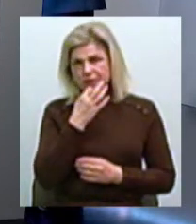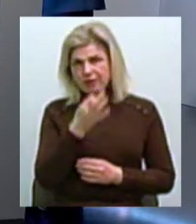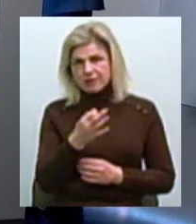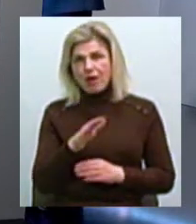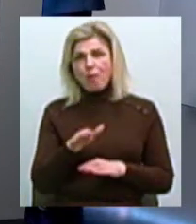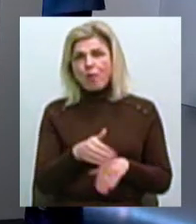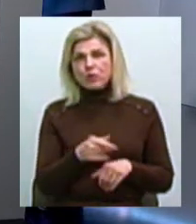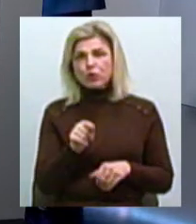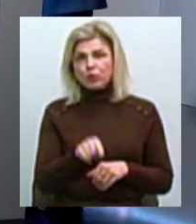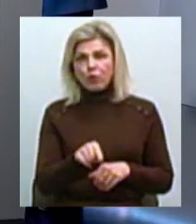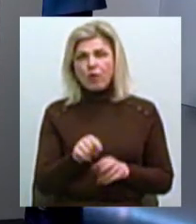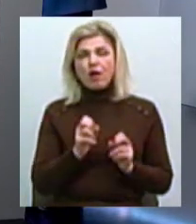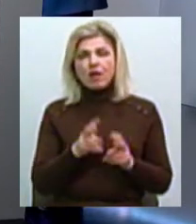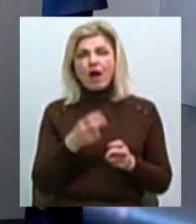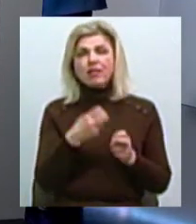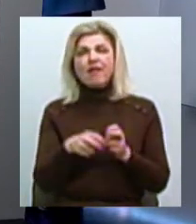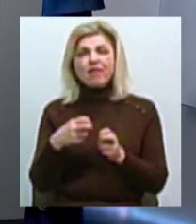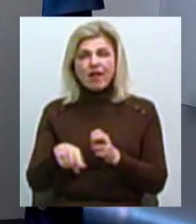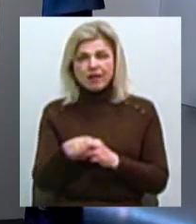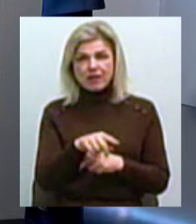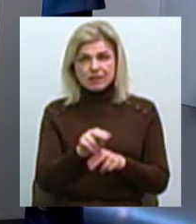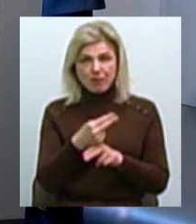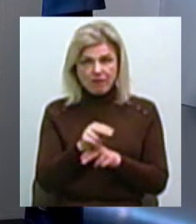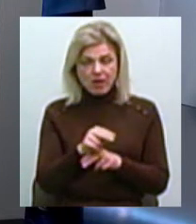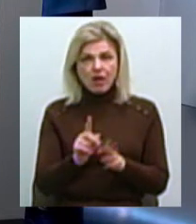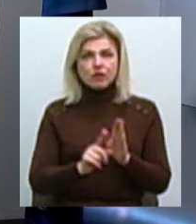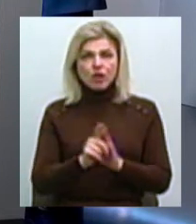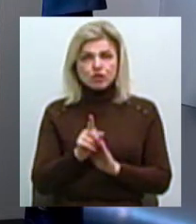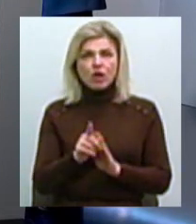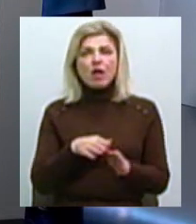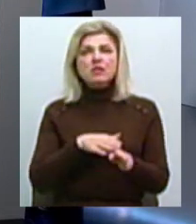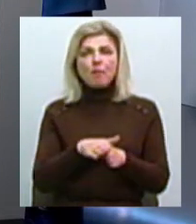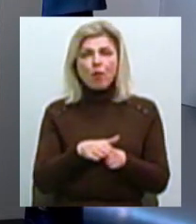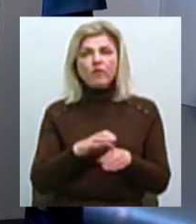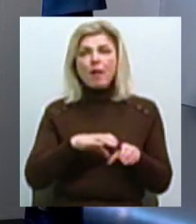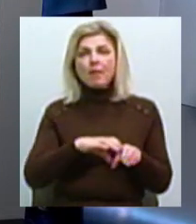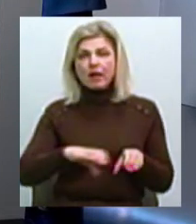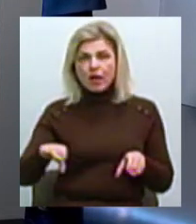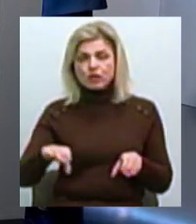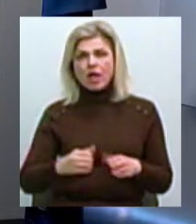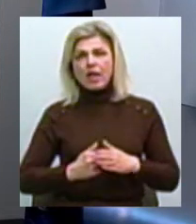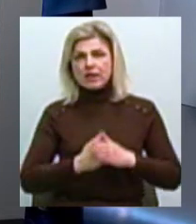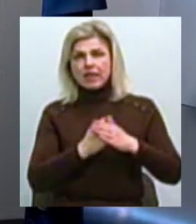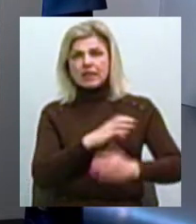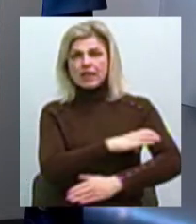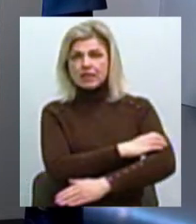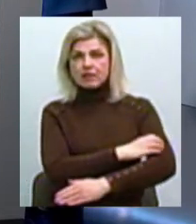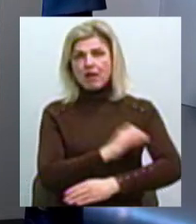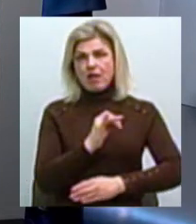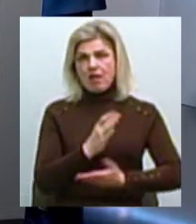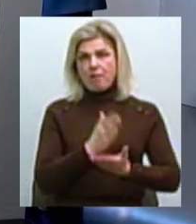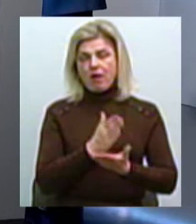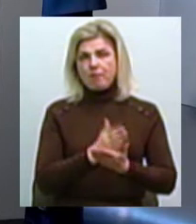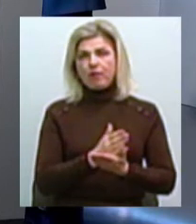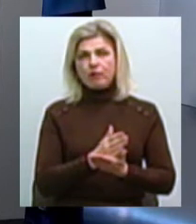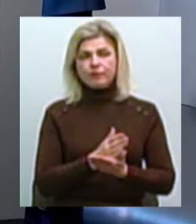після того, як дефекти виправляються Починається заповнення мереж, дається тиск і ми маємо,